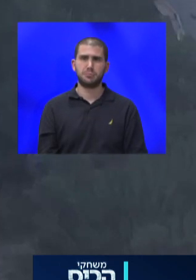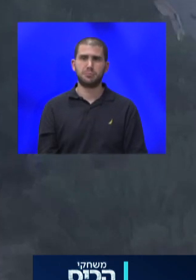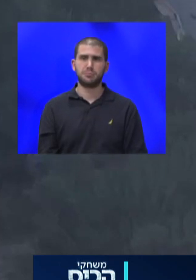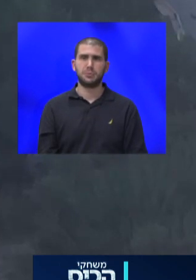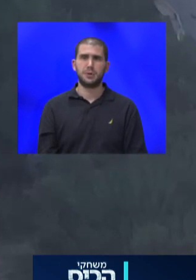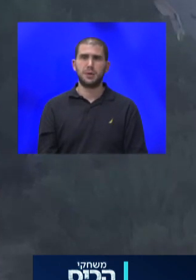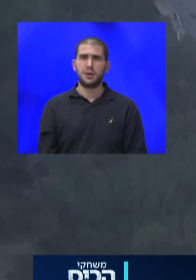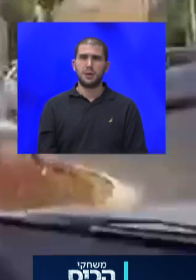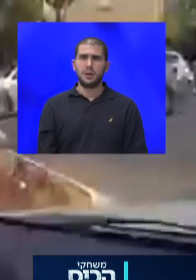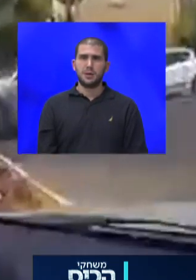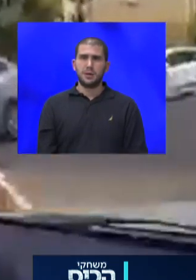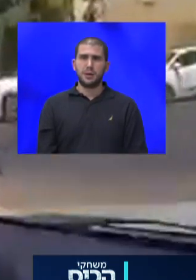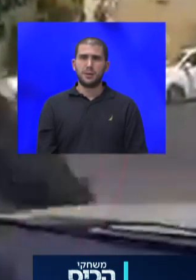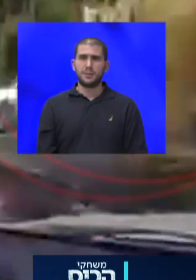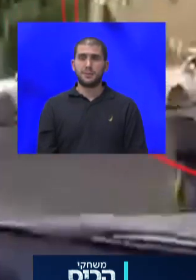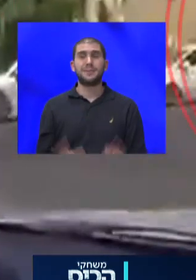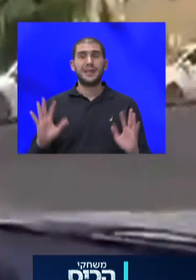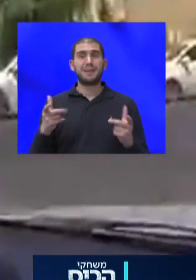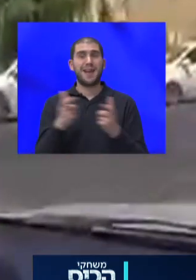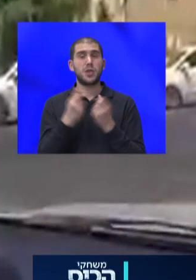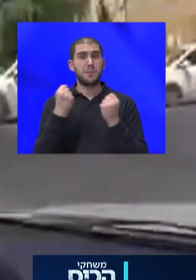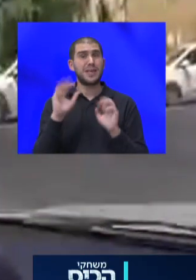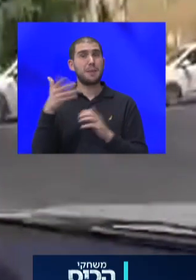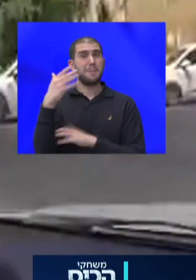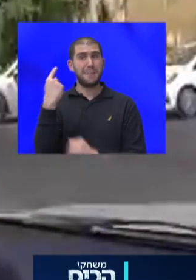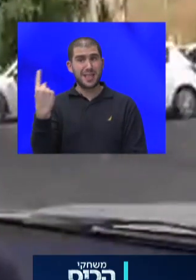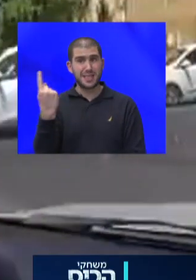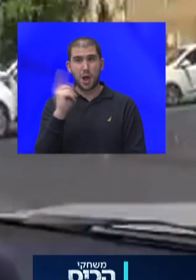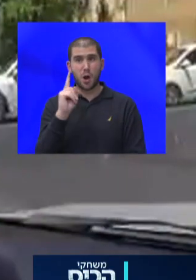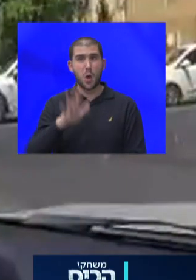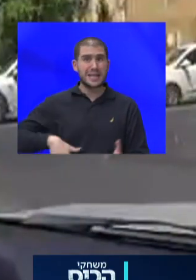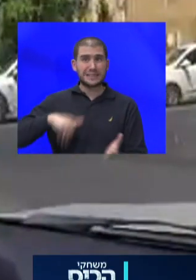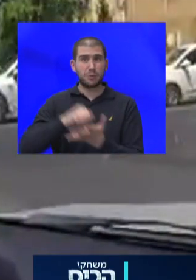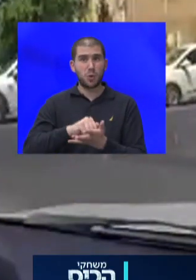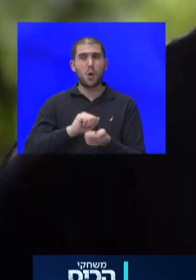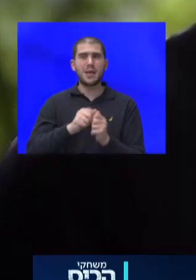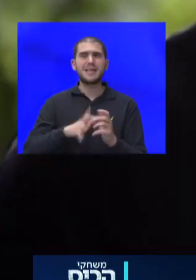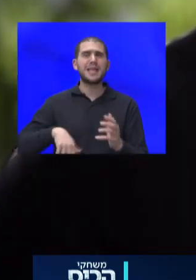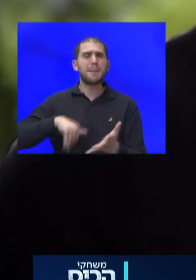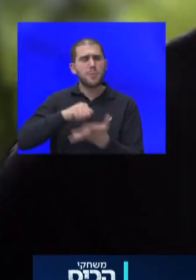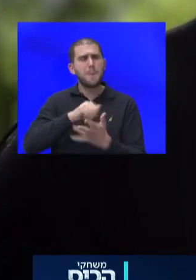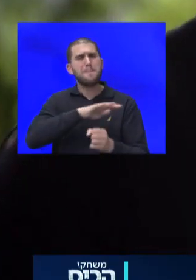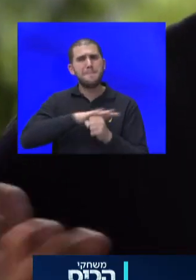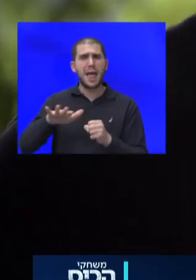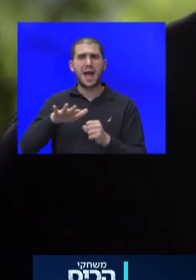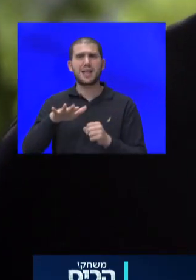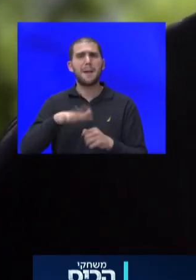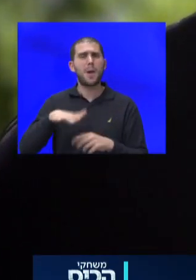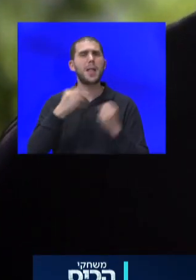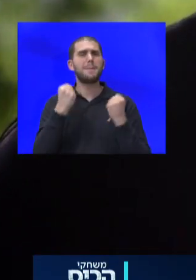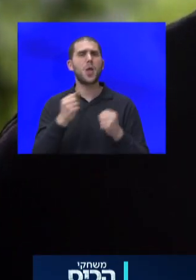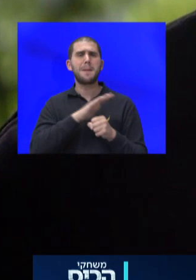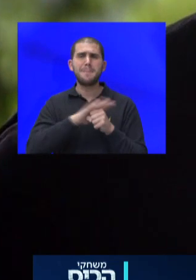אם חברות הביטוח, עם המדינה, לא יסבסדו, אלא יממנו באופן מלא את מערכות הבטיחות המלאות, והיום יש